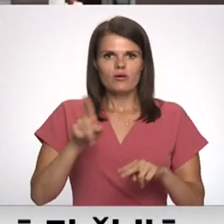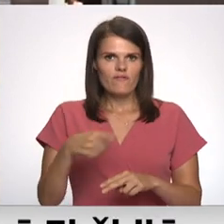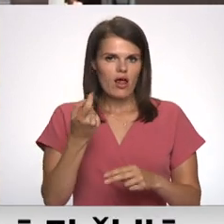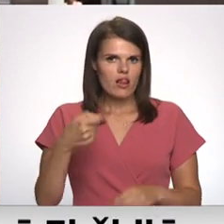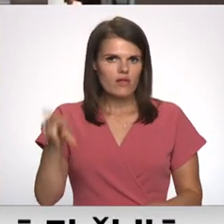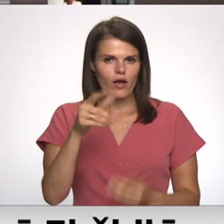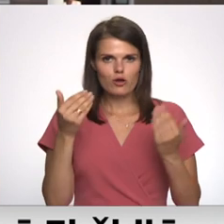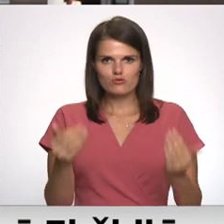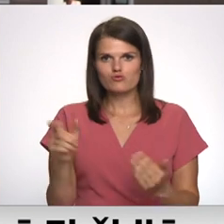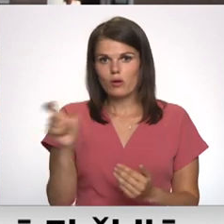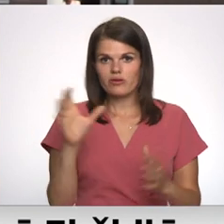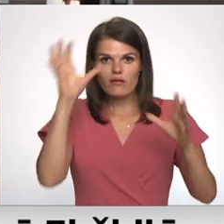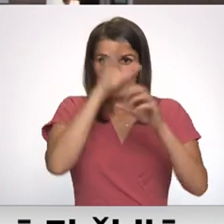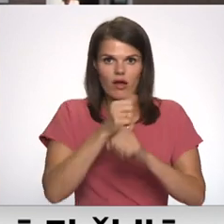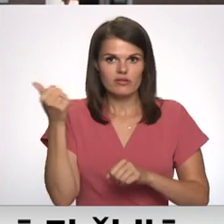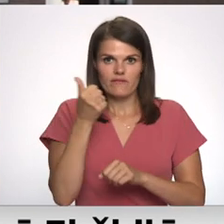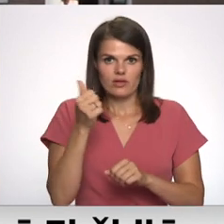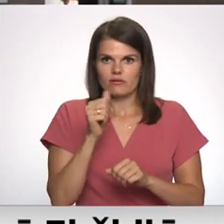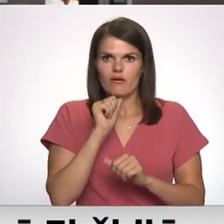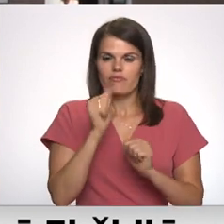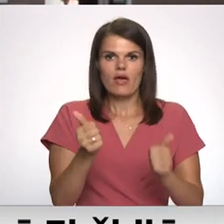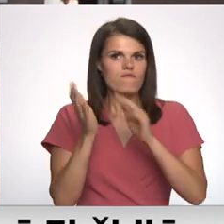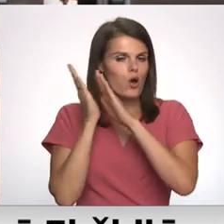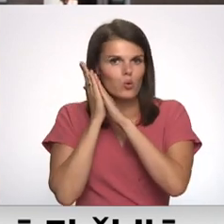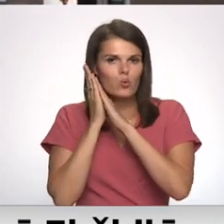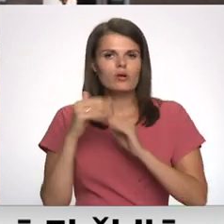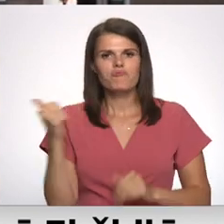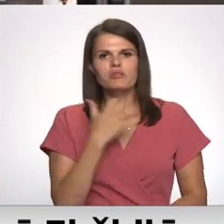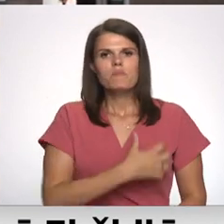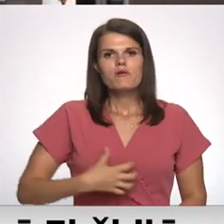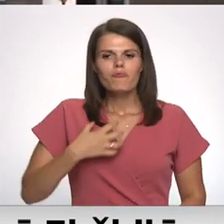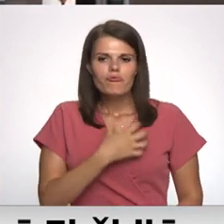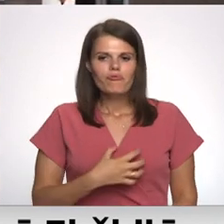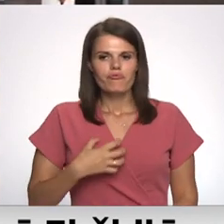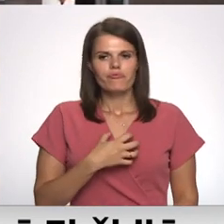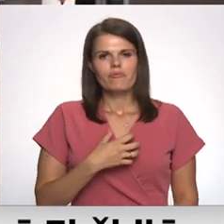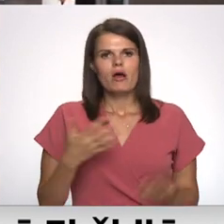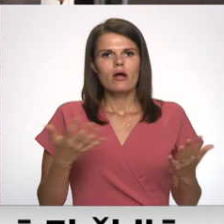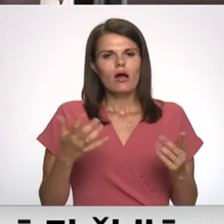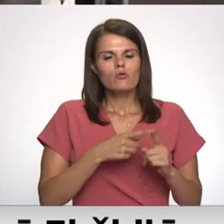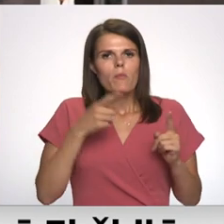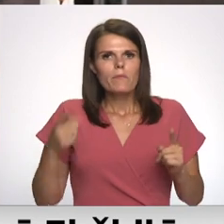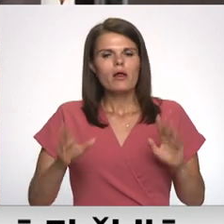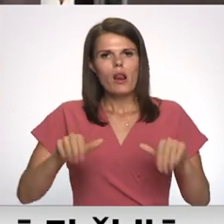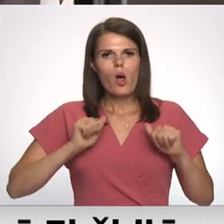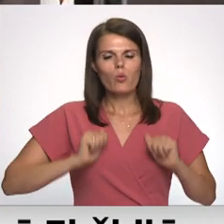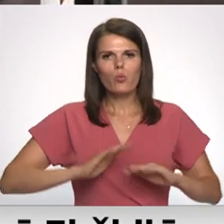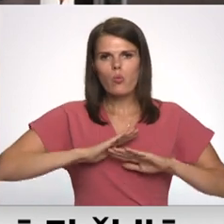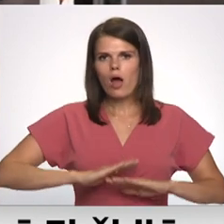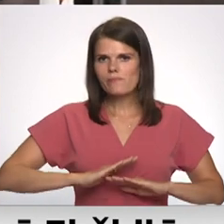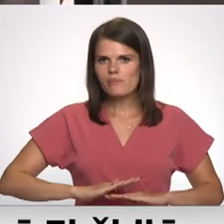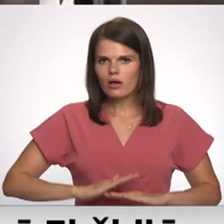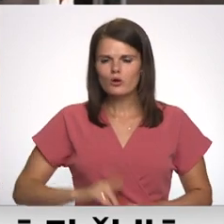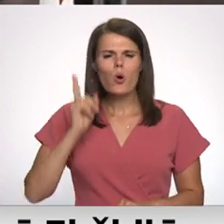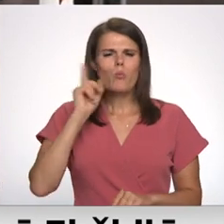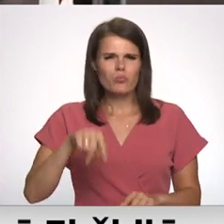ka viņi pa naktīm pat nevar gulēt un ka viņiem ir vajadzīgs kaut kāds periods, lai viņi vispār nomierinātos. Protams,